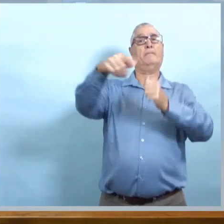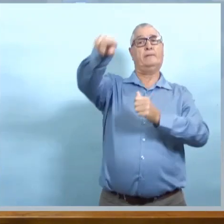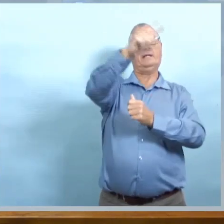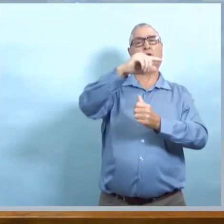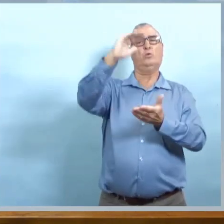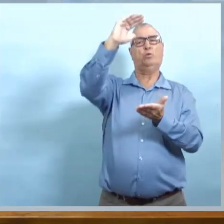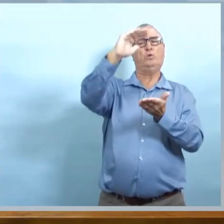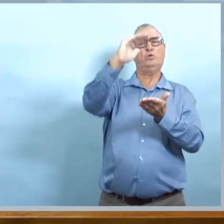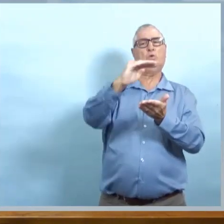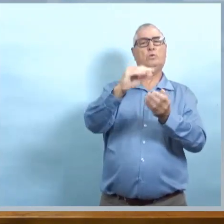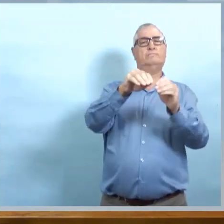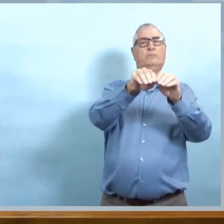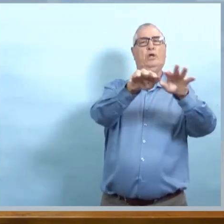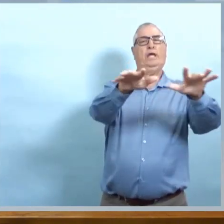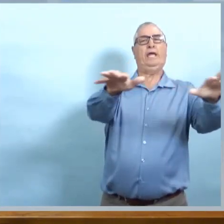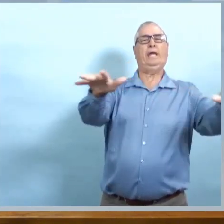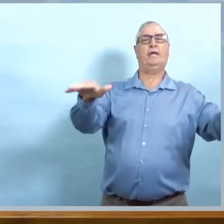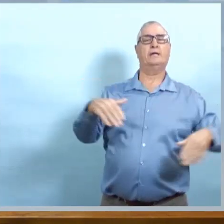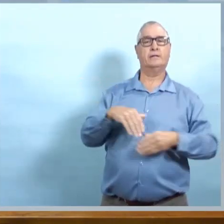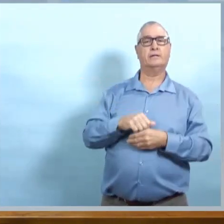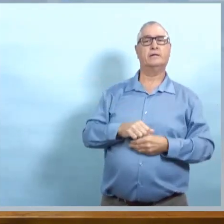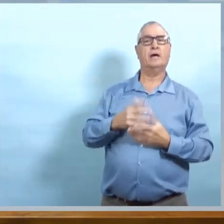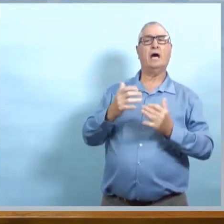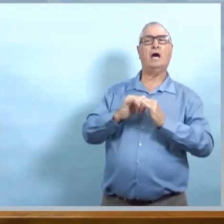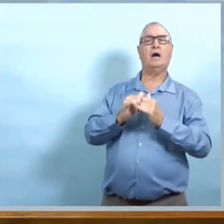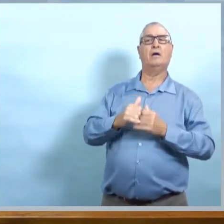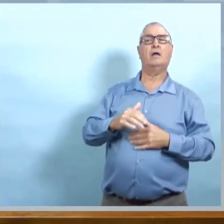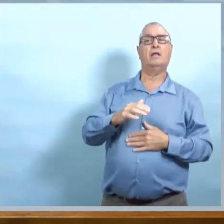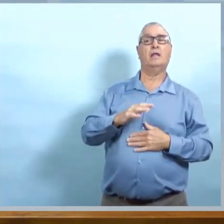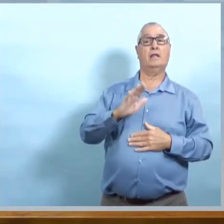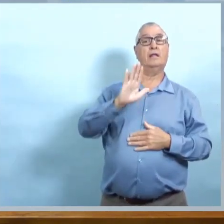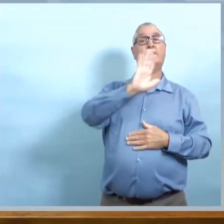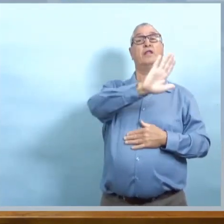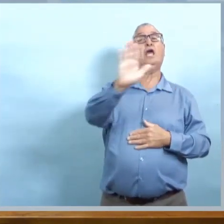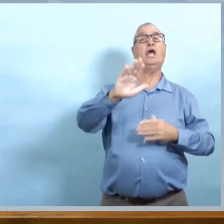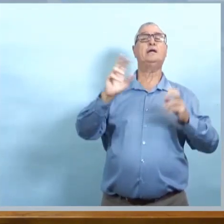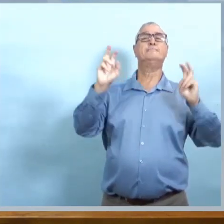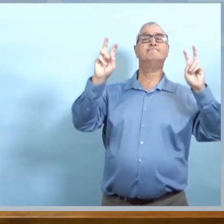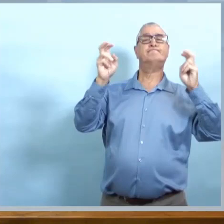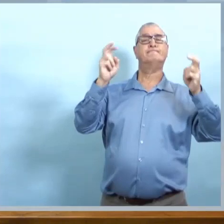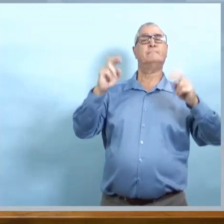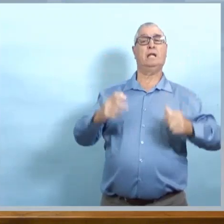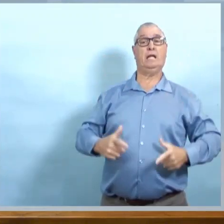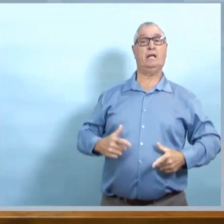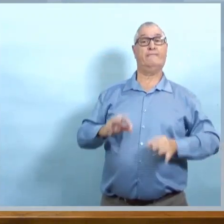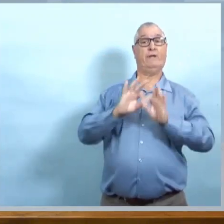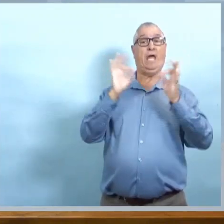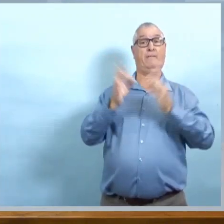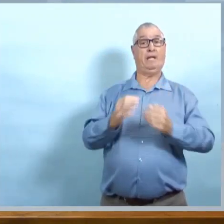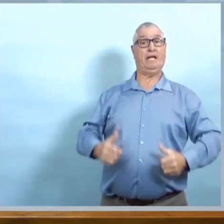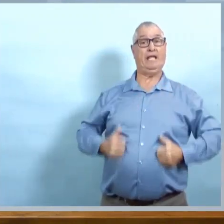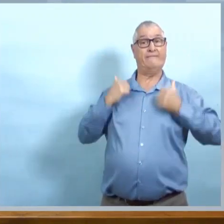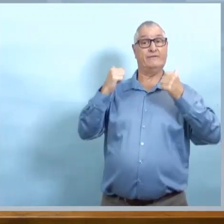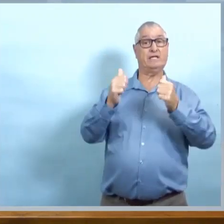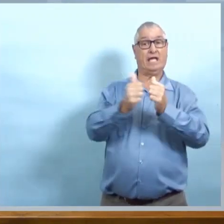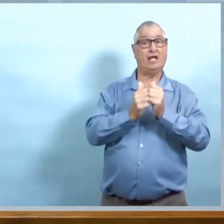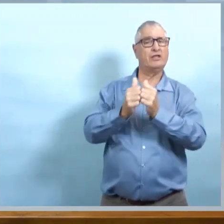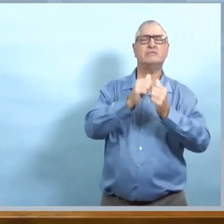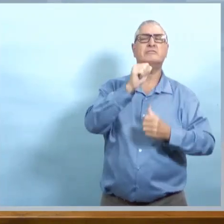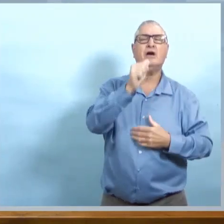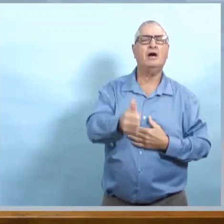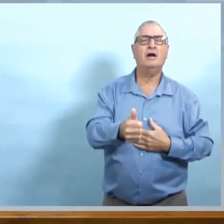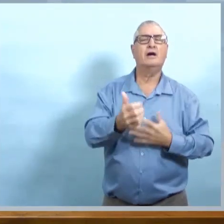avec les cas à York Factory, qu'est-ce qui est fait aujourd'hui, maintenant, pour minimiser